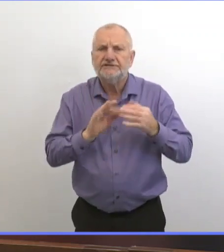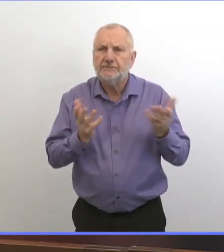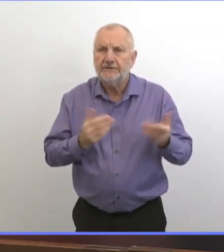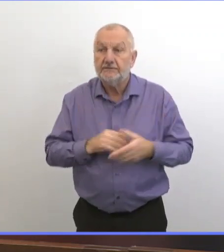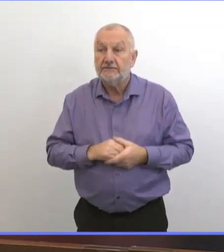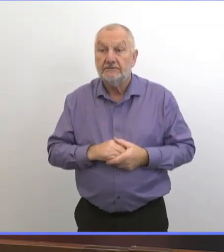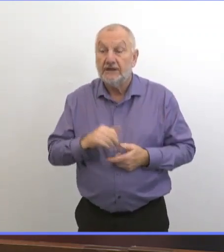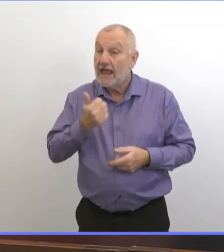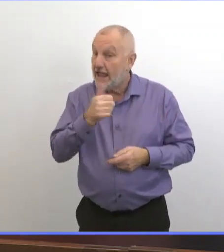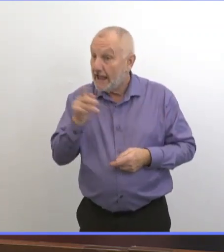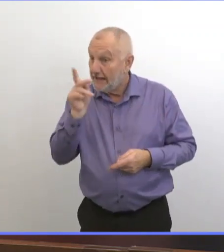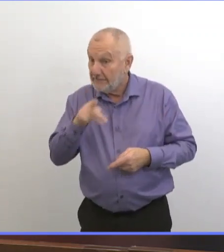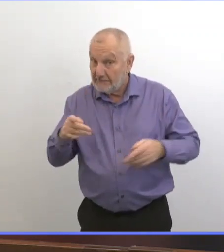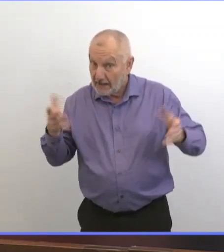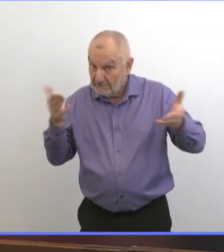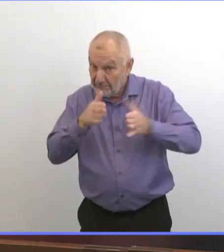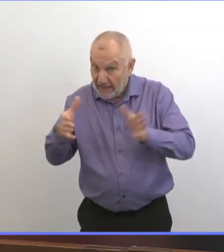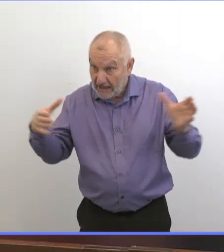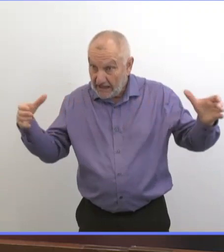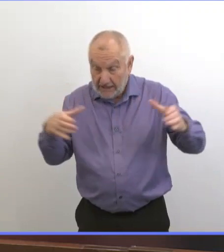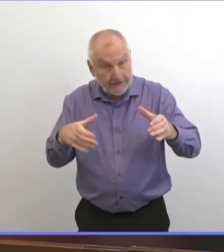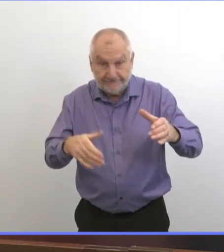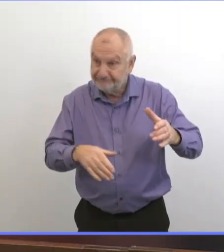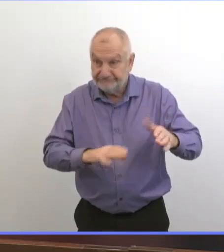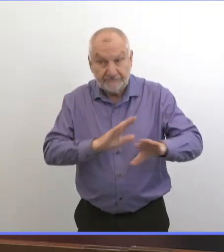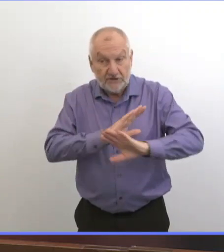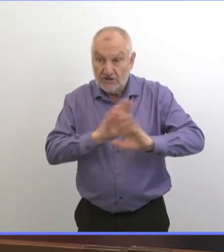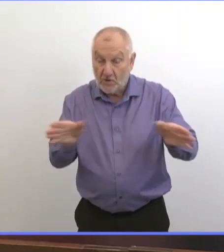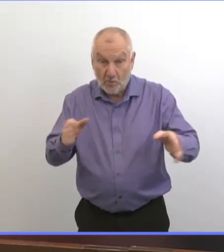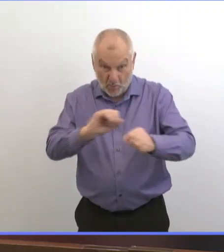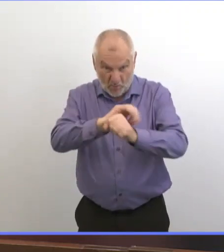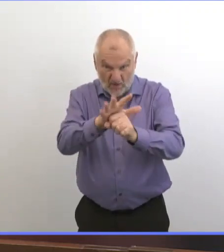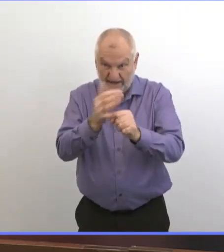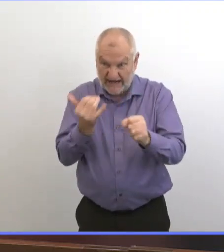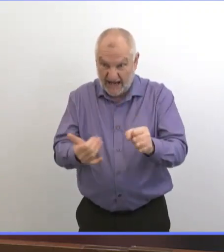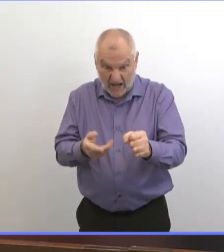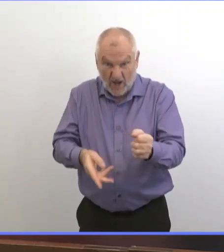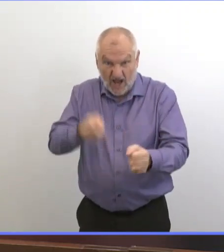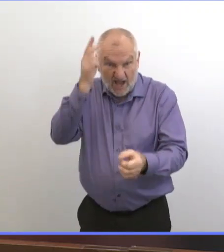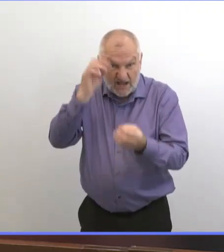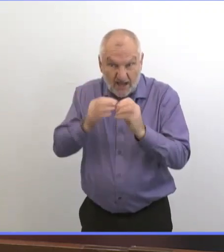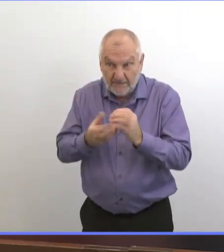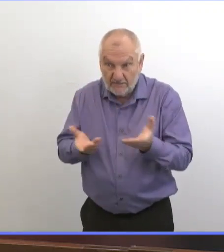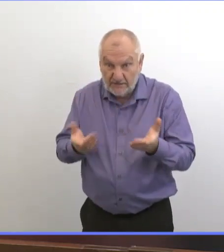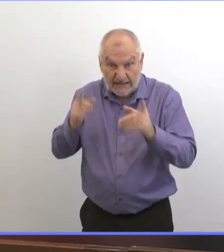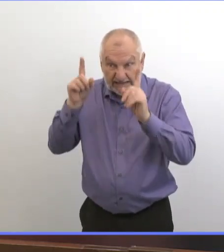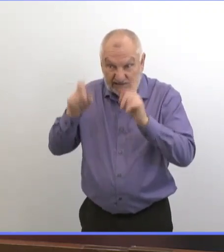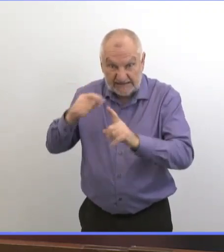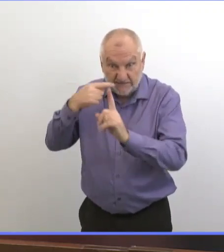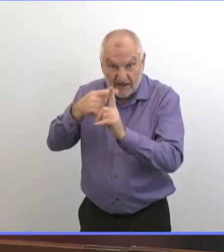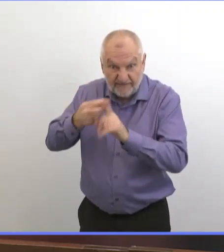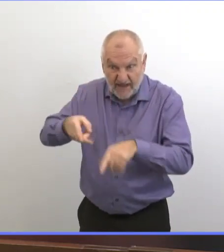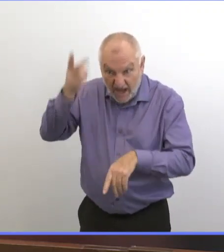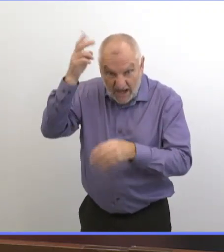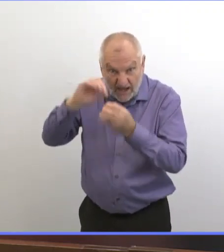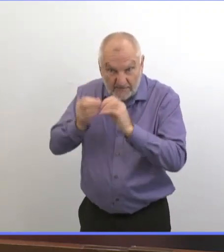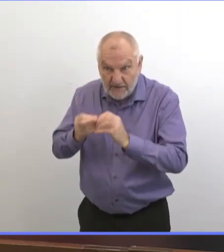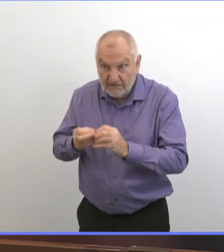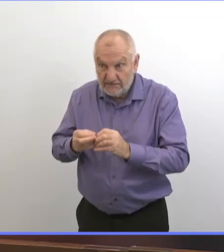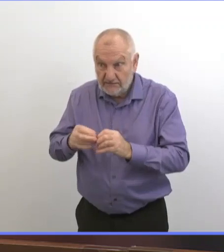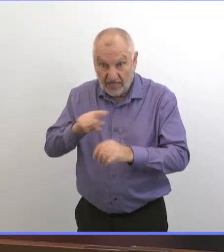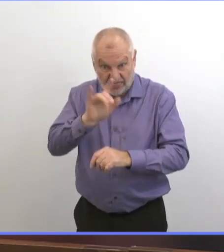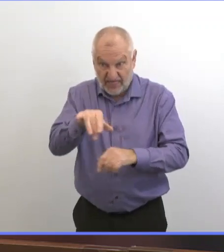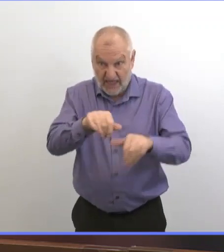positivité est très élevé. Dans cette région, il est encore plus élevé. Donc, se